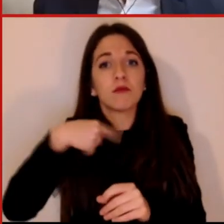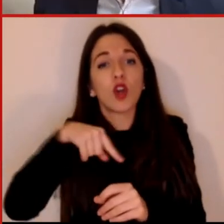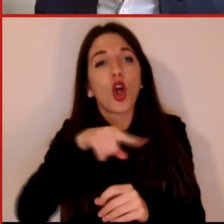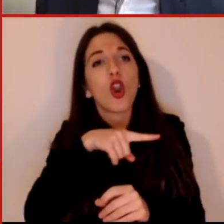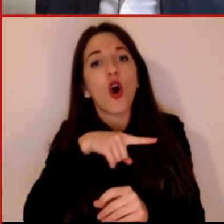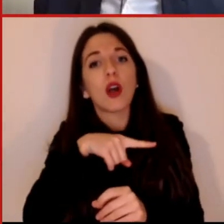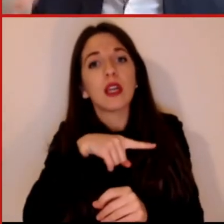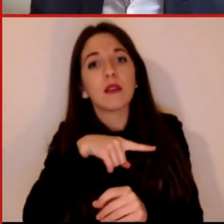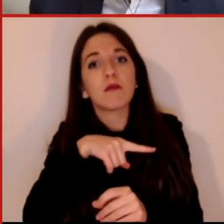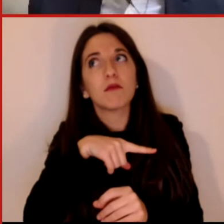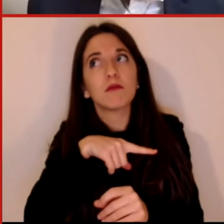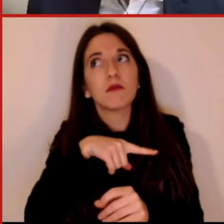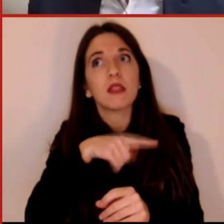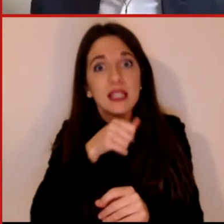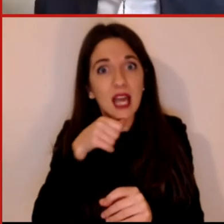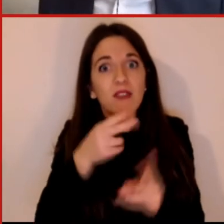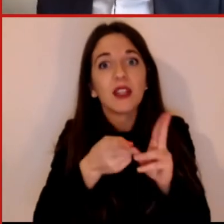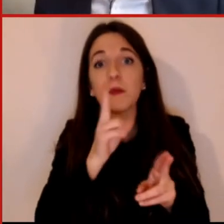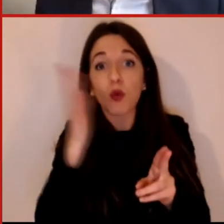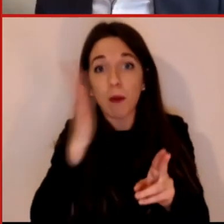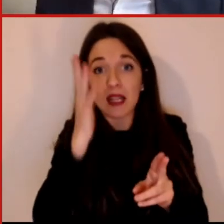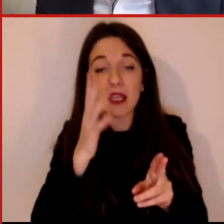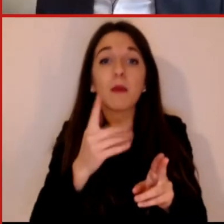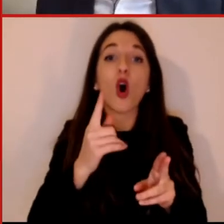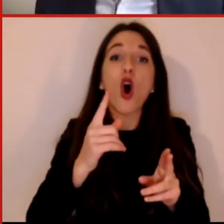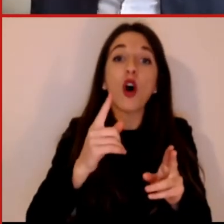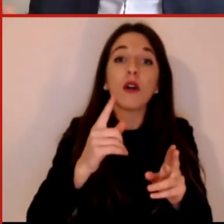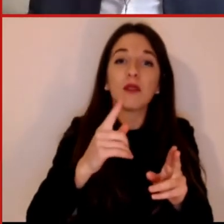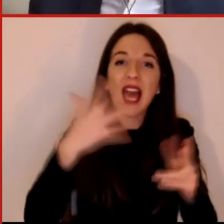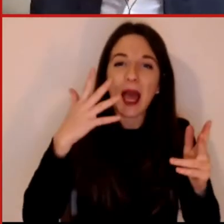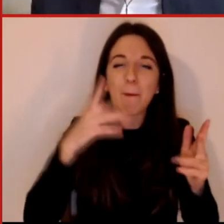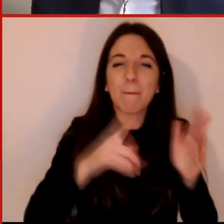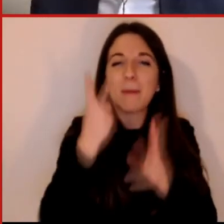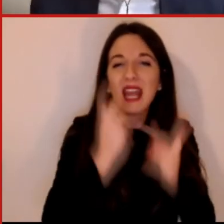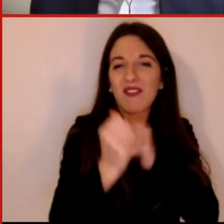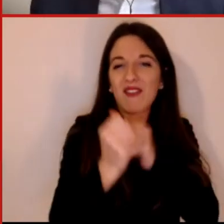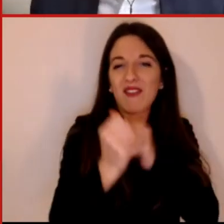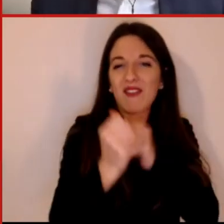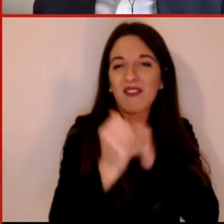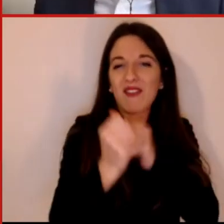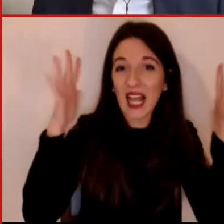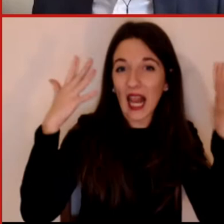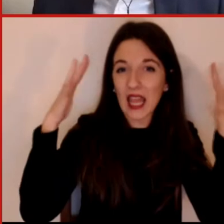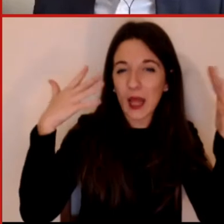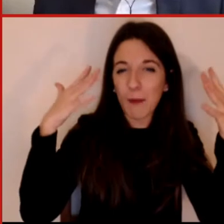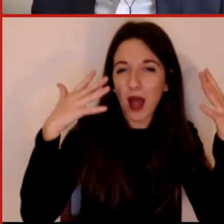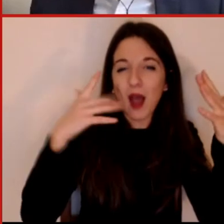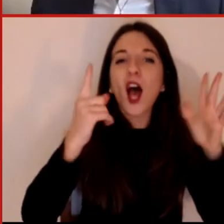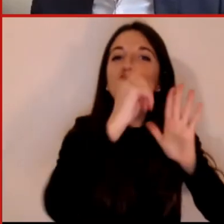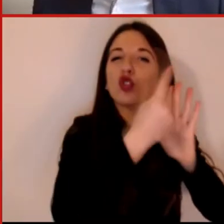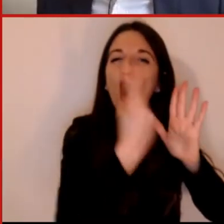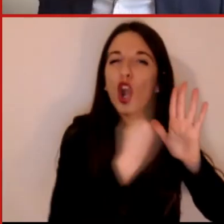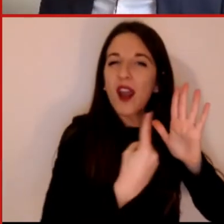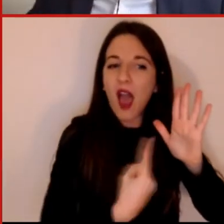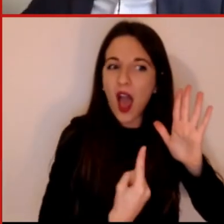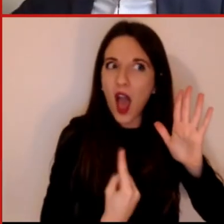di un uragano, del perché dal punto di vista della fisica questo succede e in alcuni casi poi di come meglio ci possiamo proteggere rispetto